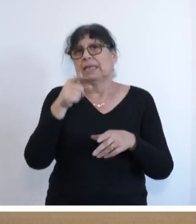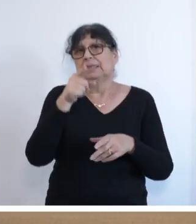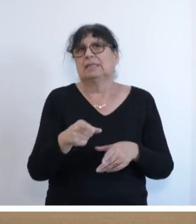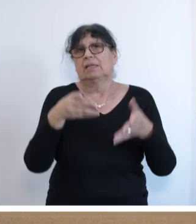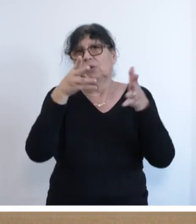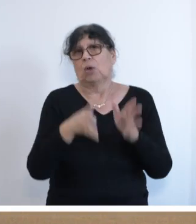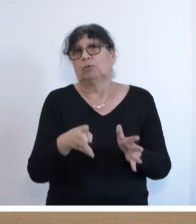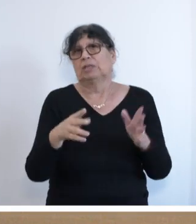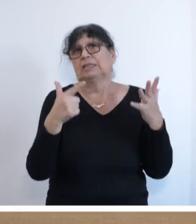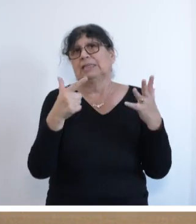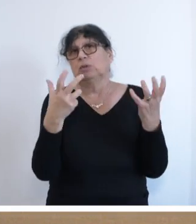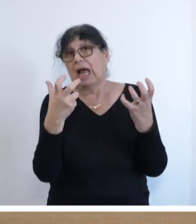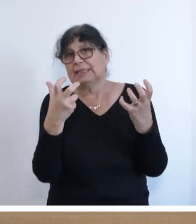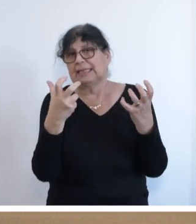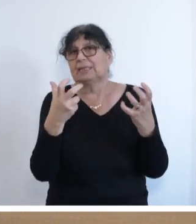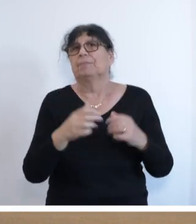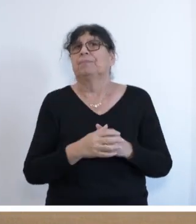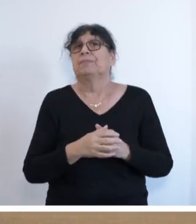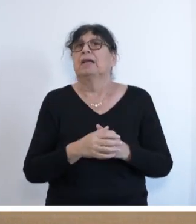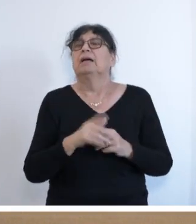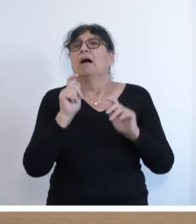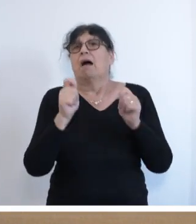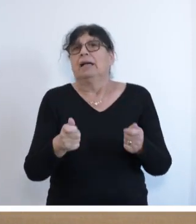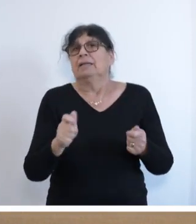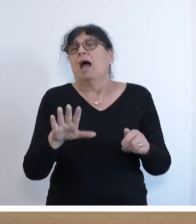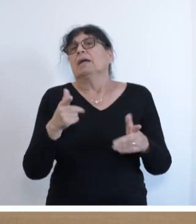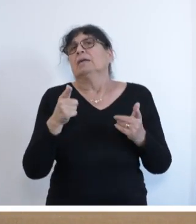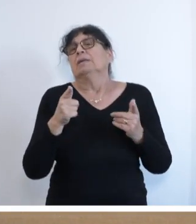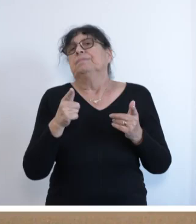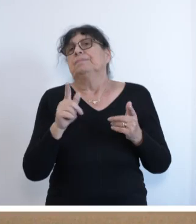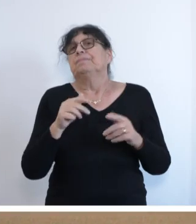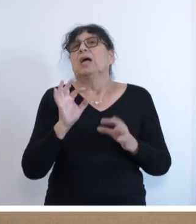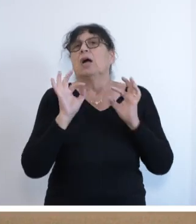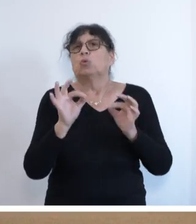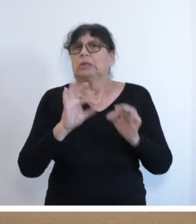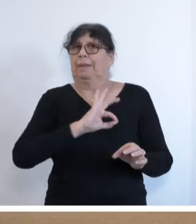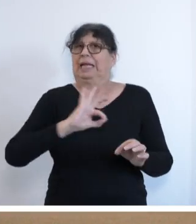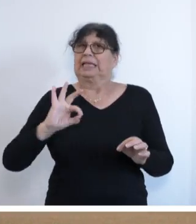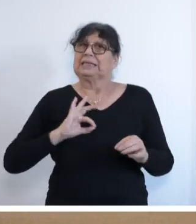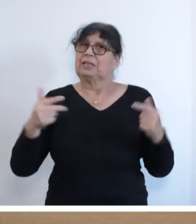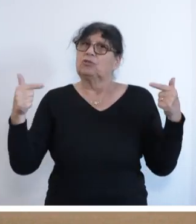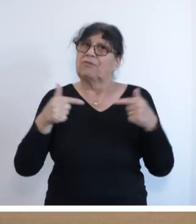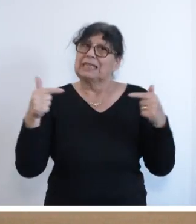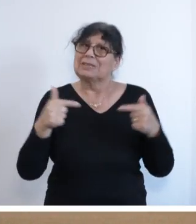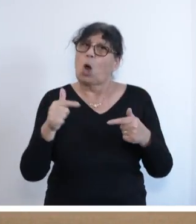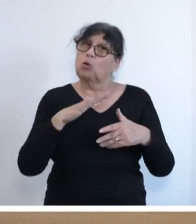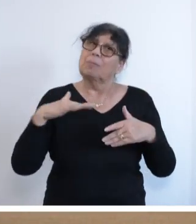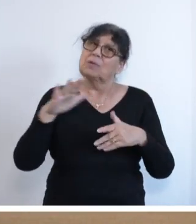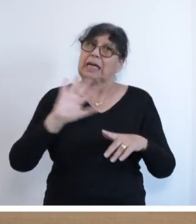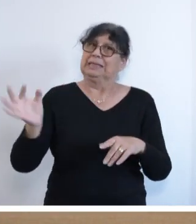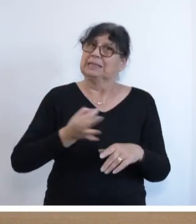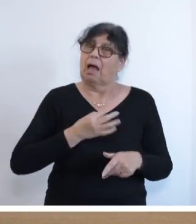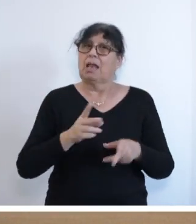987 den Antrag betreffend eine gute medizinische Versorgung im ganzen Saarland